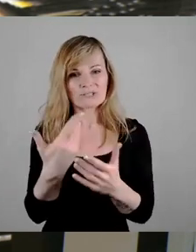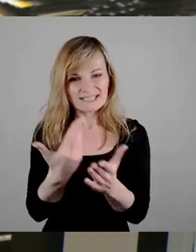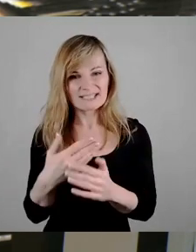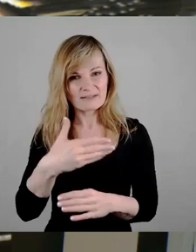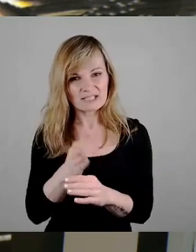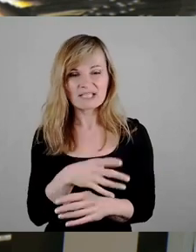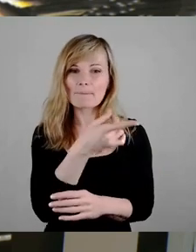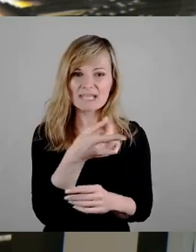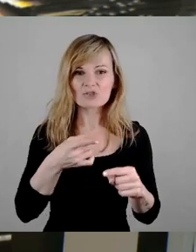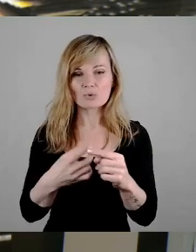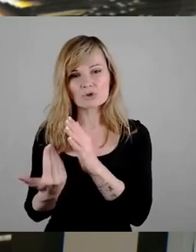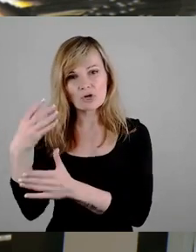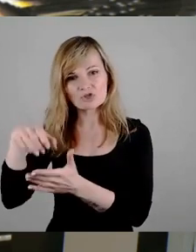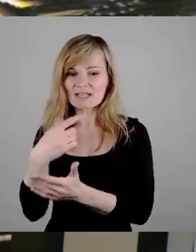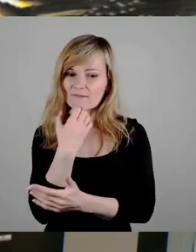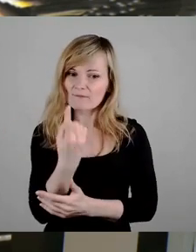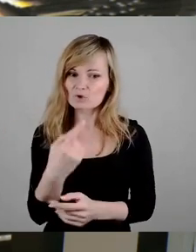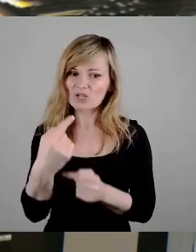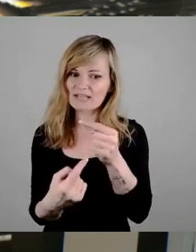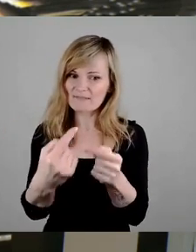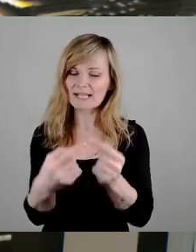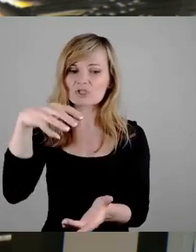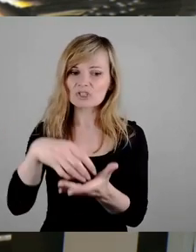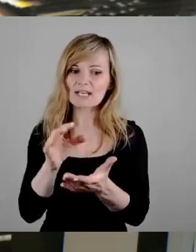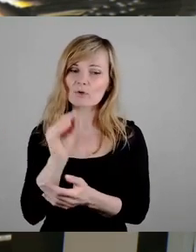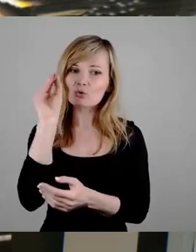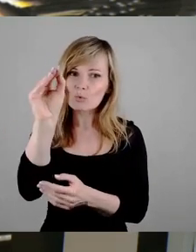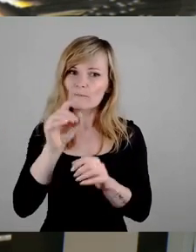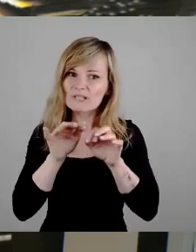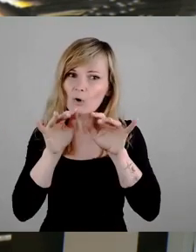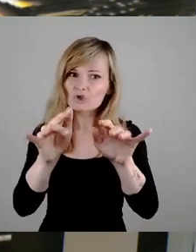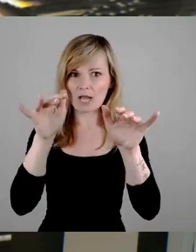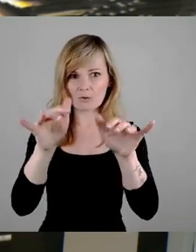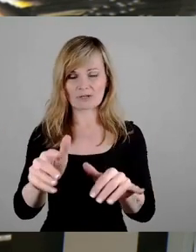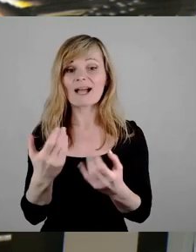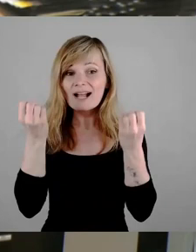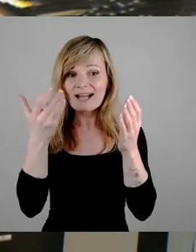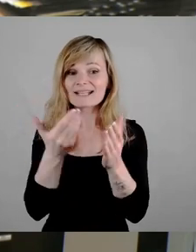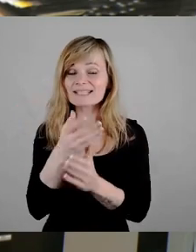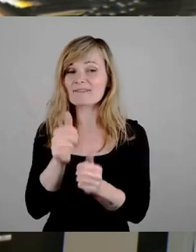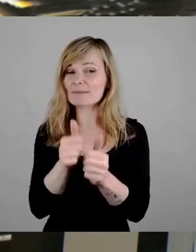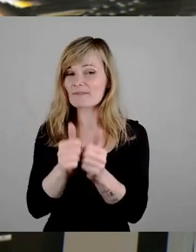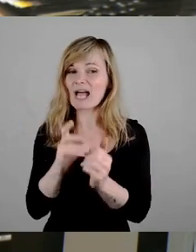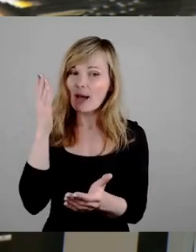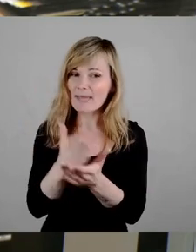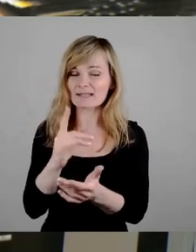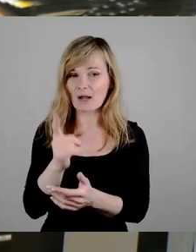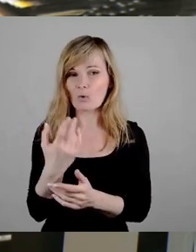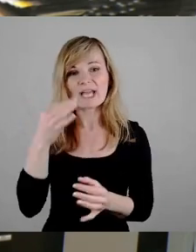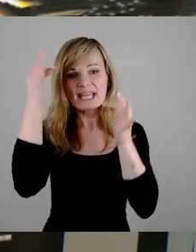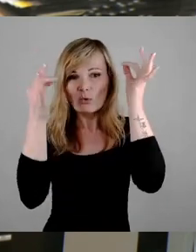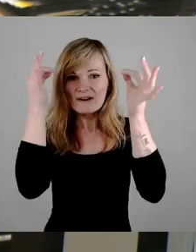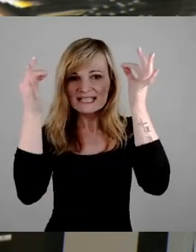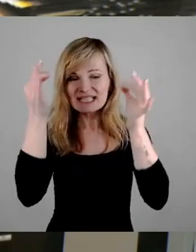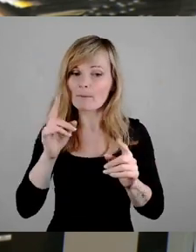entwickeln als Stadt, die in die Zukunft ausstrahlt und natürlich muss dieser Wettbewerb am Ende auch innovativ sein und wir